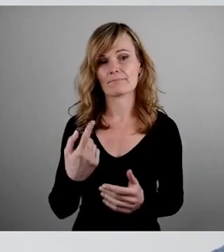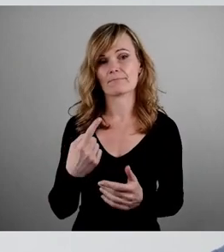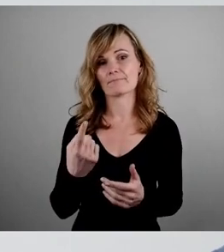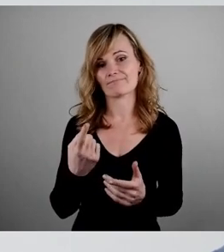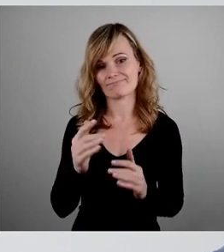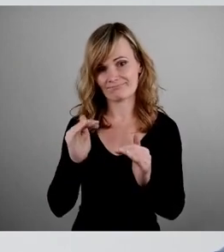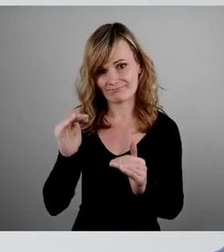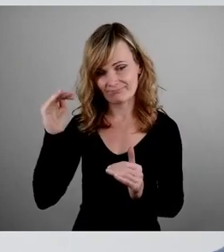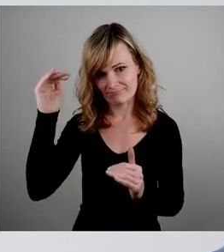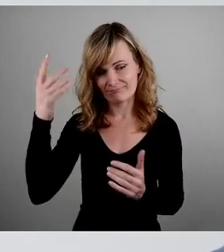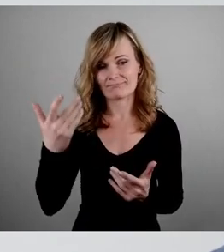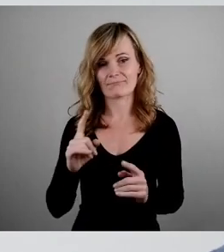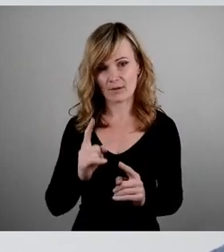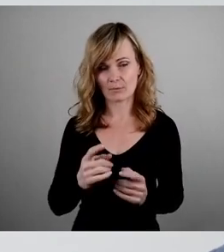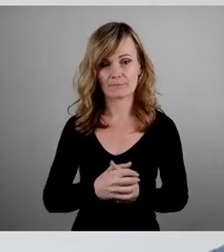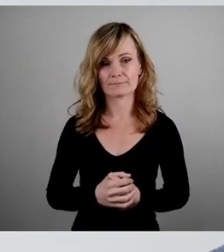proportionaler Weise.